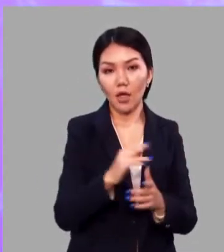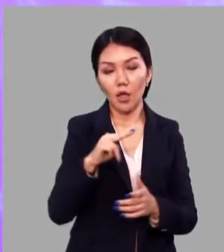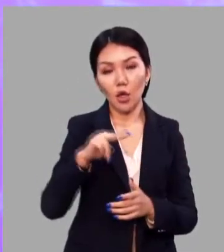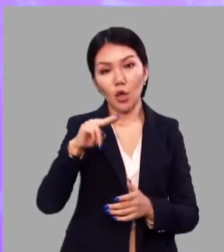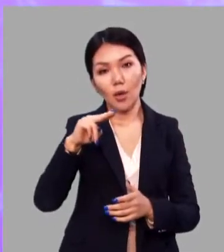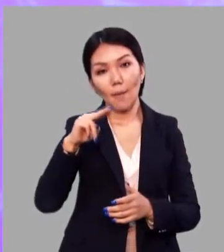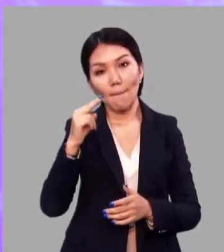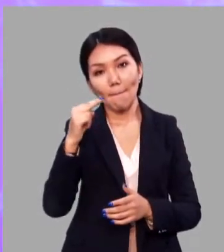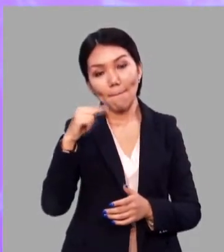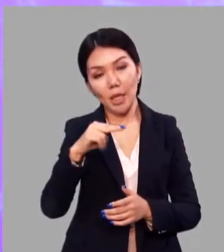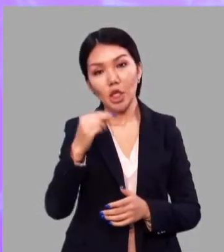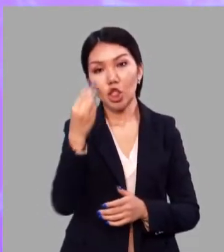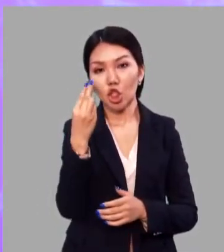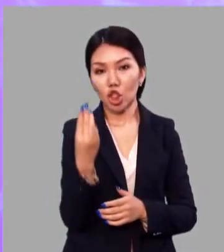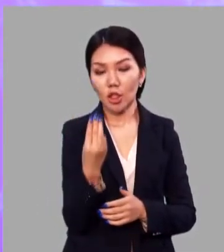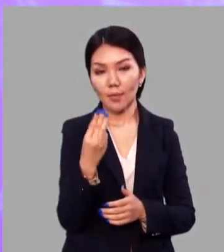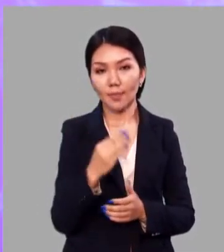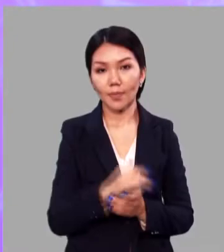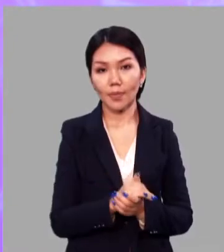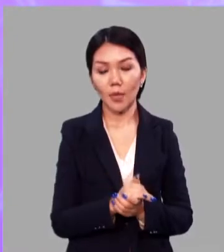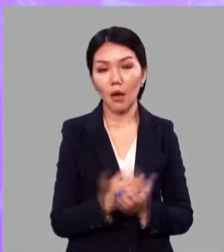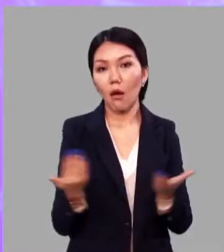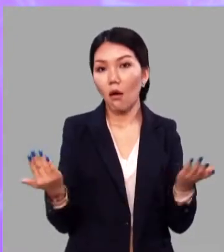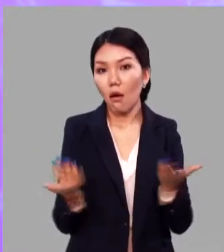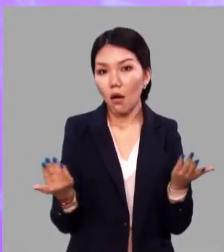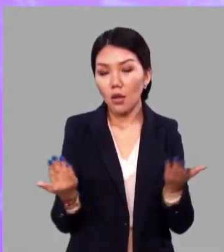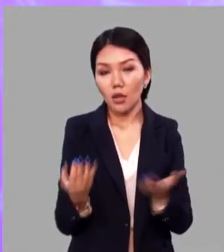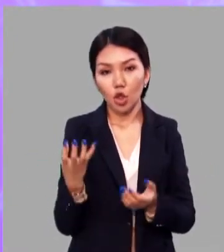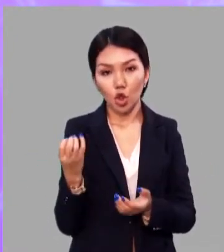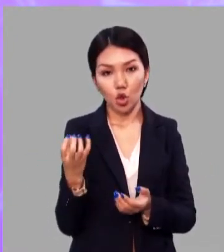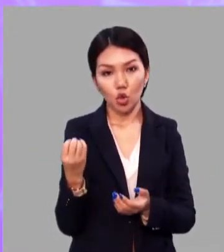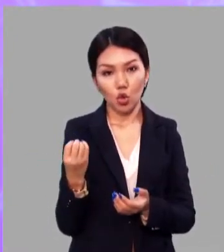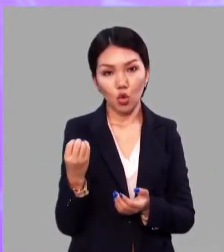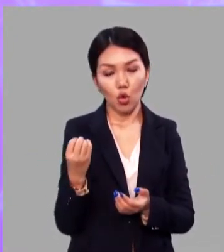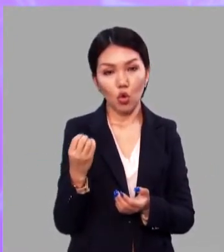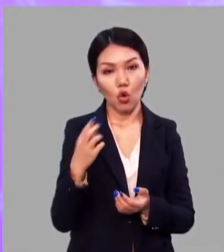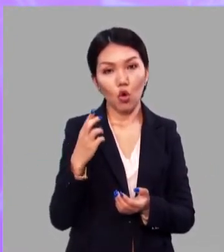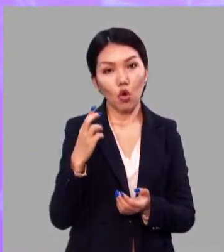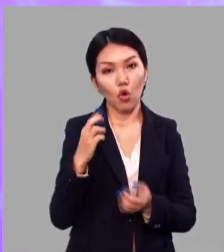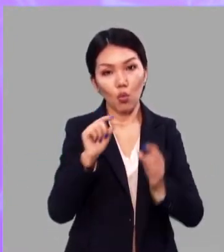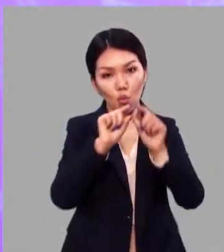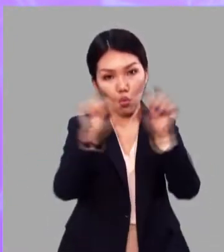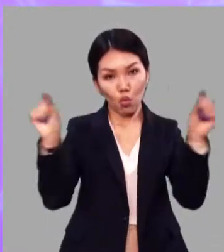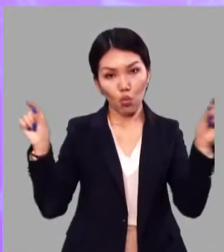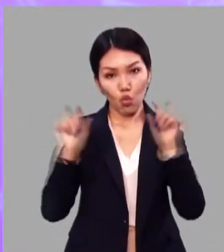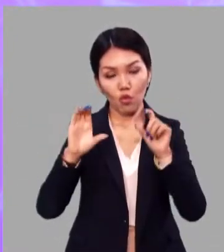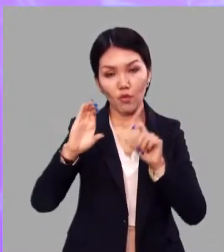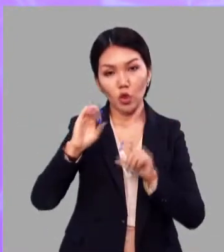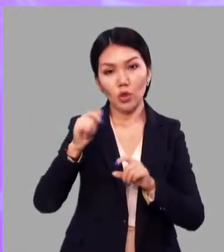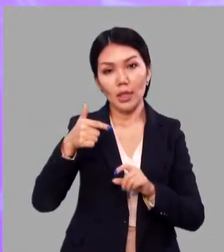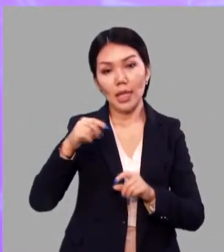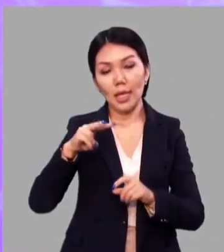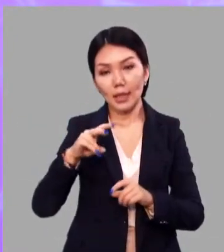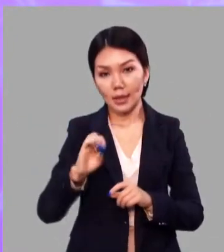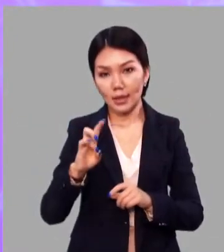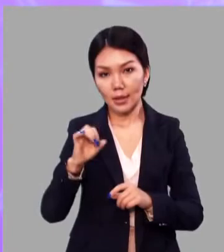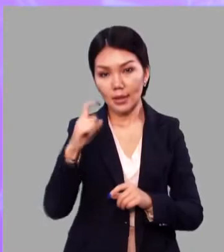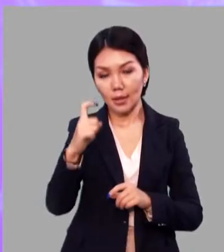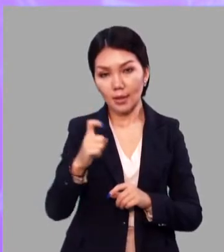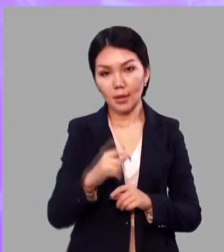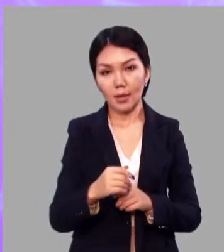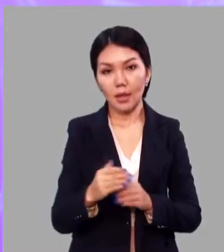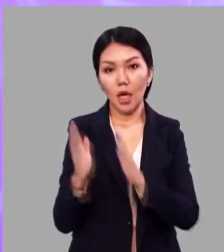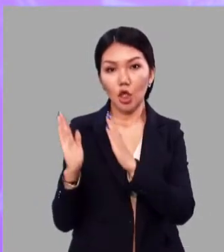п, ш. А какие еще буквы согласных чередуются